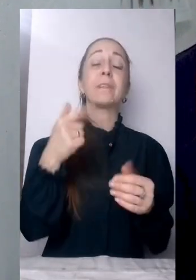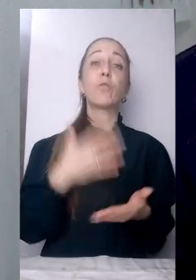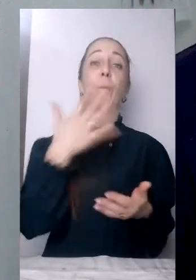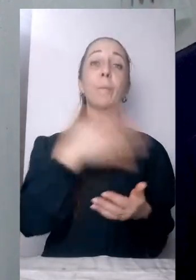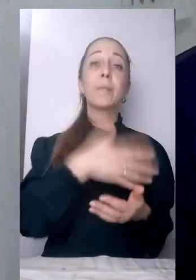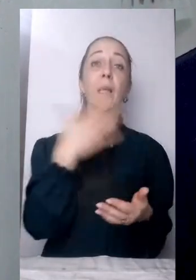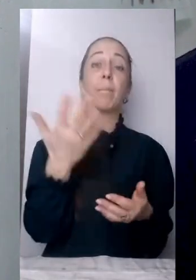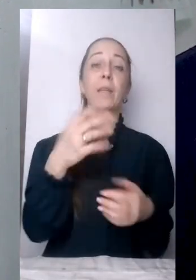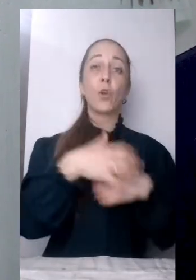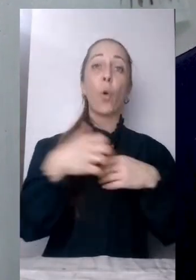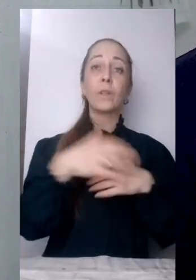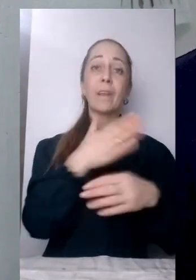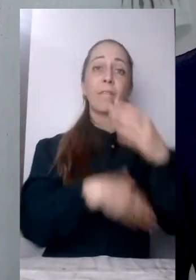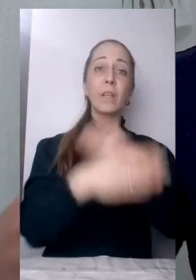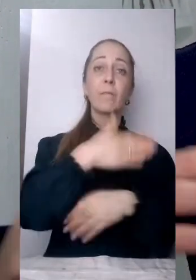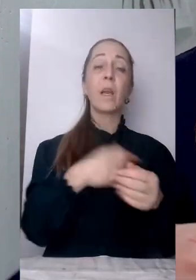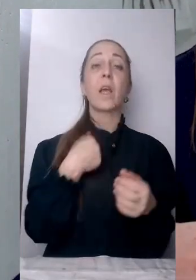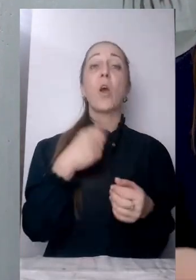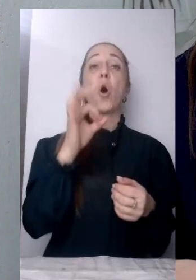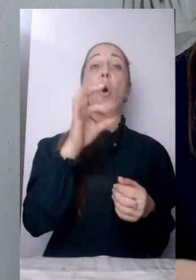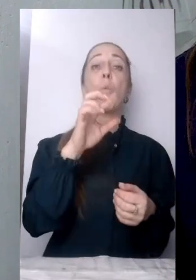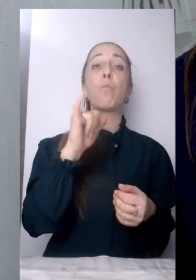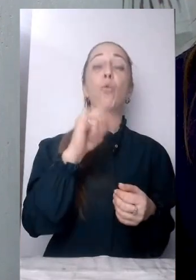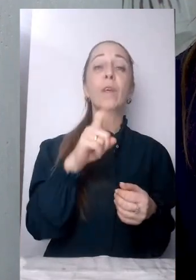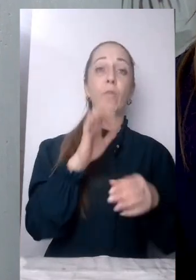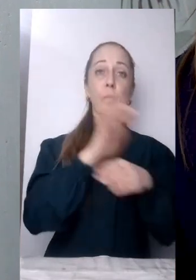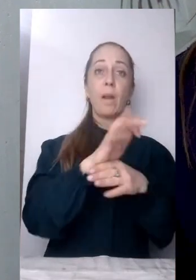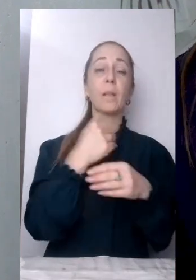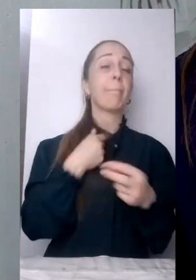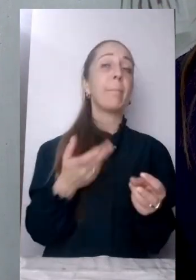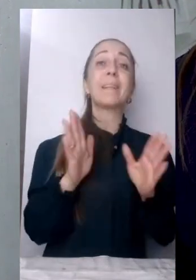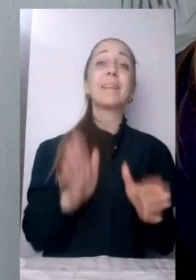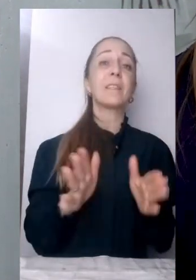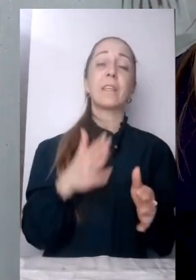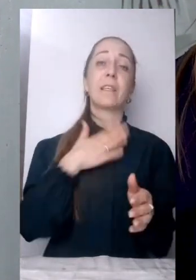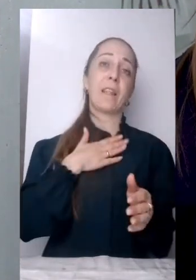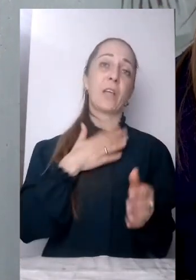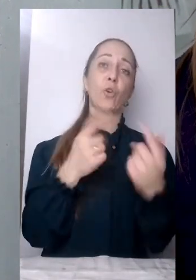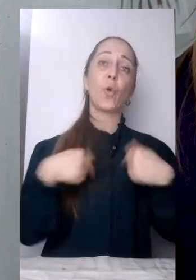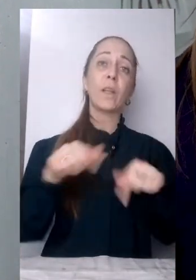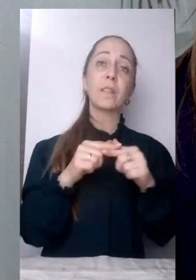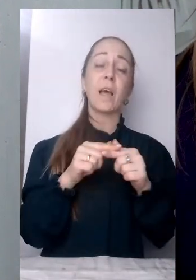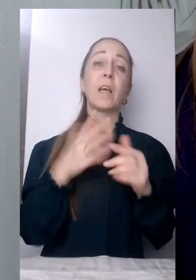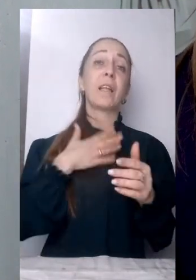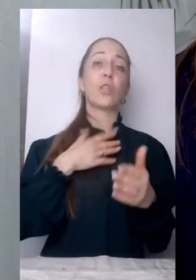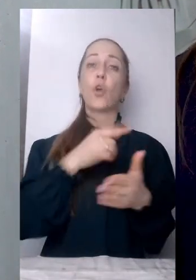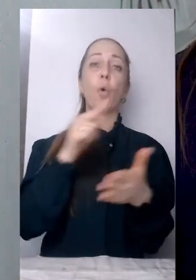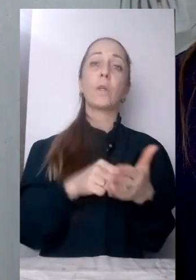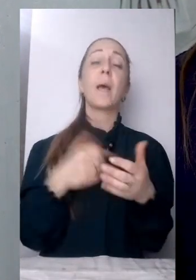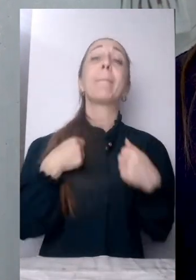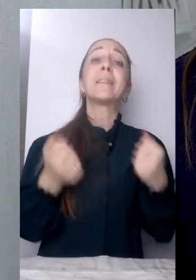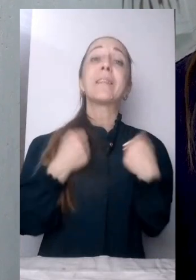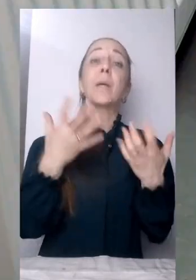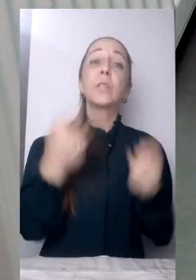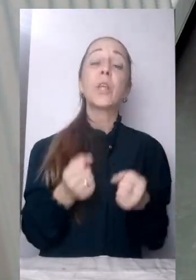в обухі вчора ми відправили трішки корму. Тобто ми не лише для нашої організації, чи для нашого міста, а ми ще й намагаємося підтримати тих, в кого є така